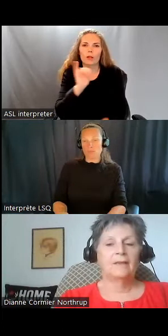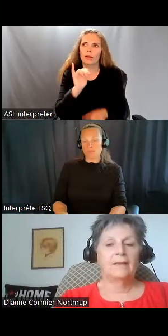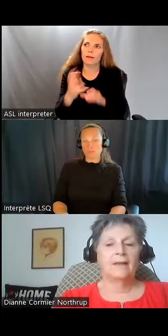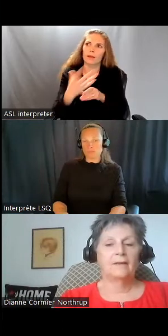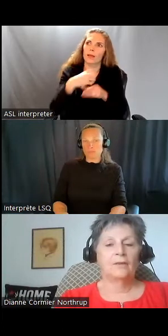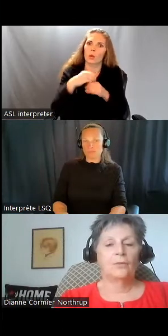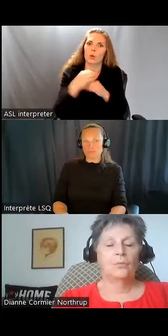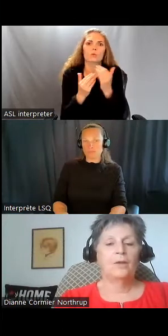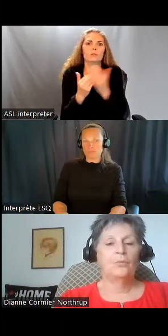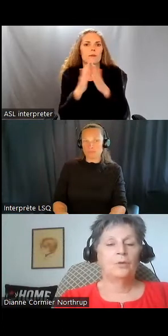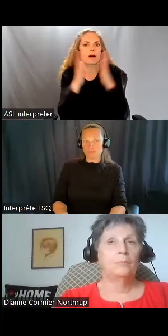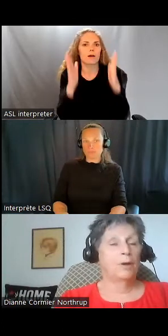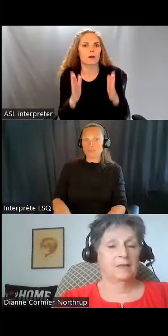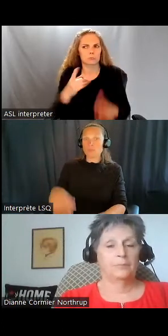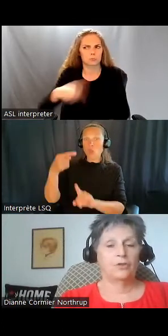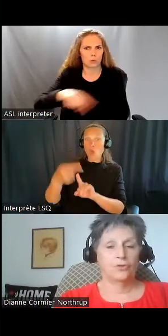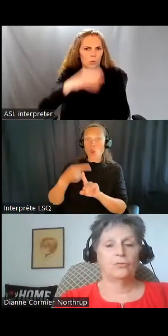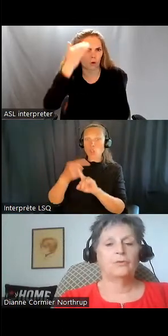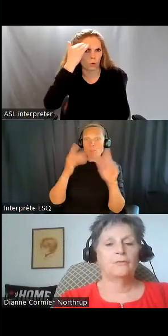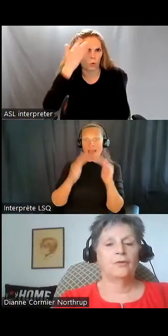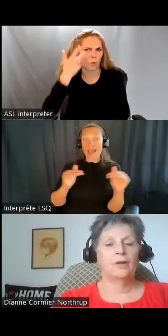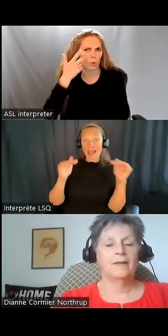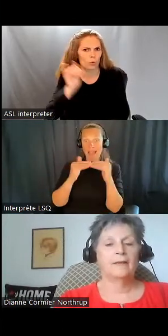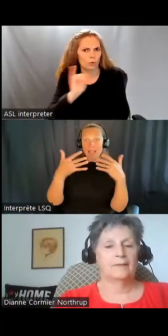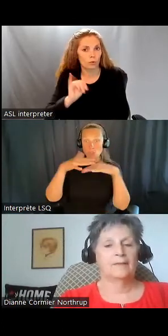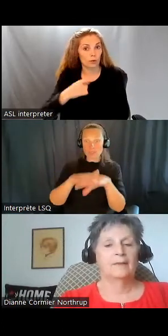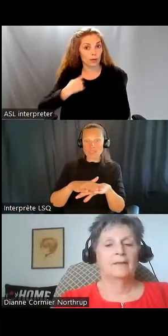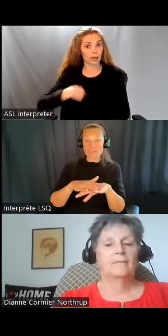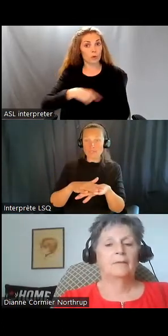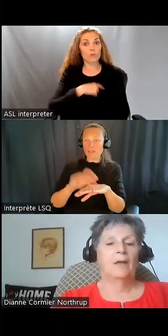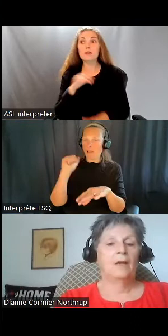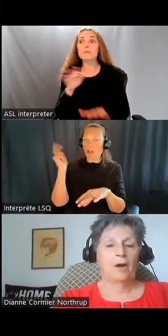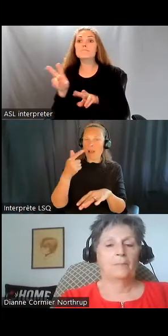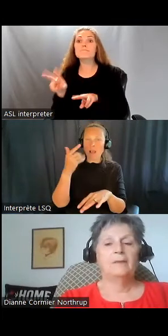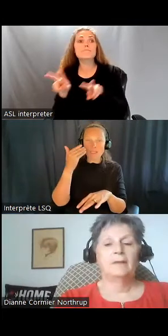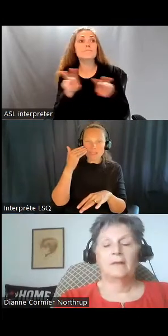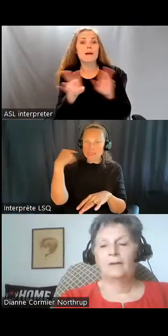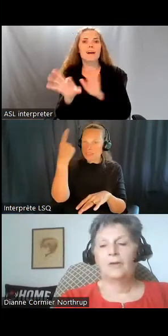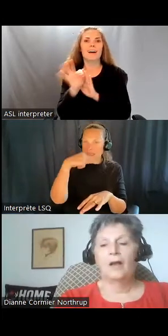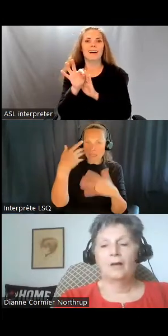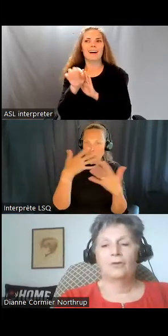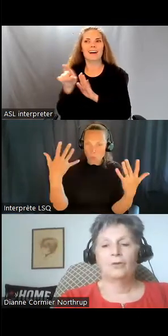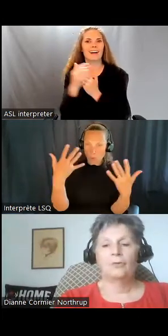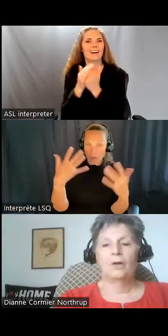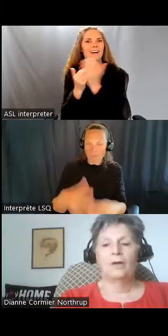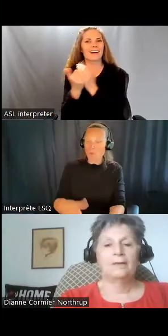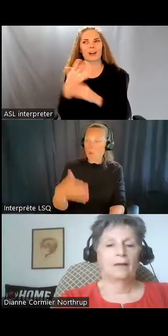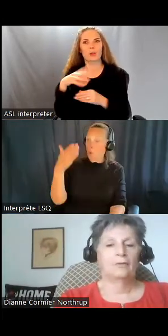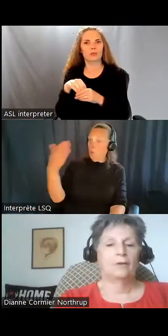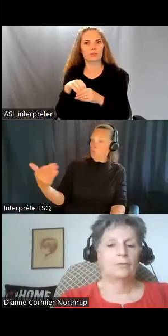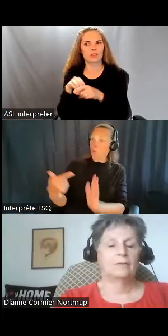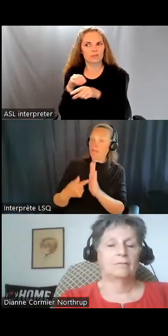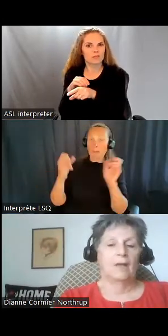quoi ressemble un logement inclusif. C'est un logement qu choisirait pour nous-mêmes, un appartement,